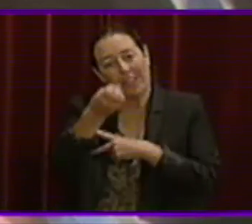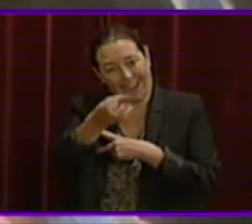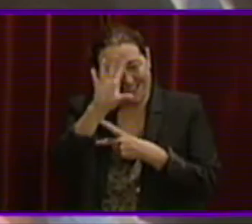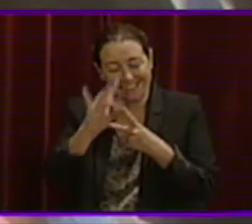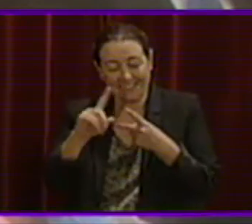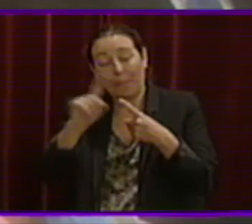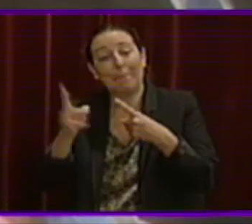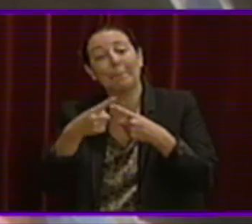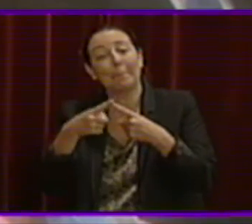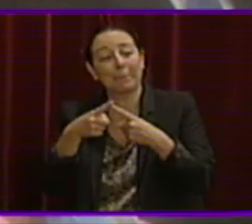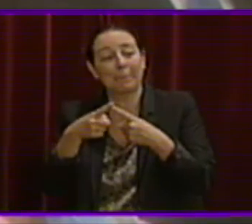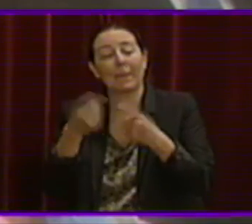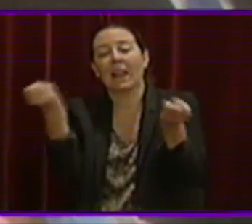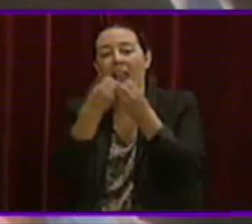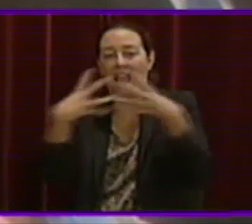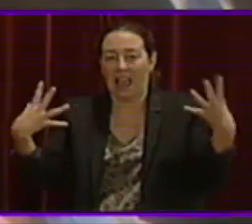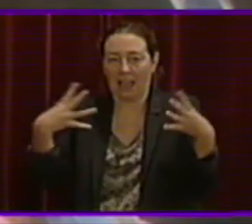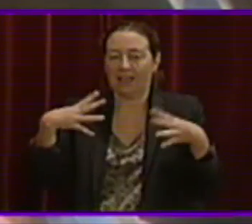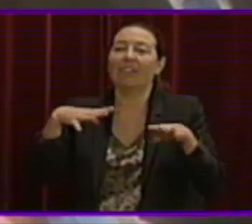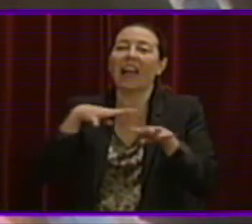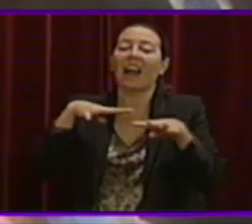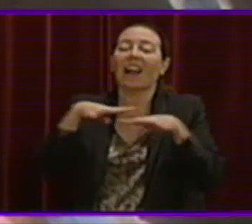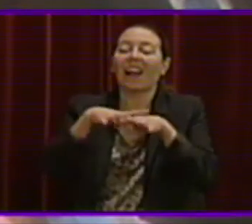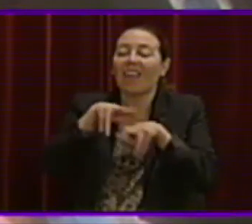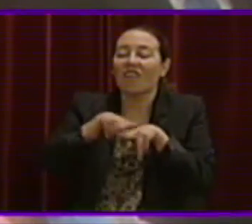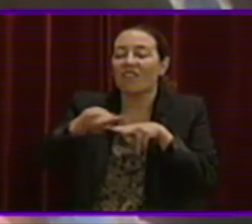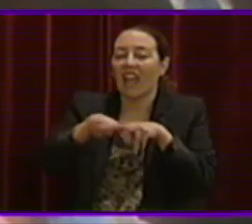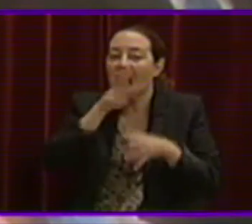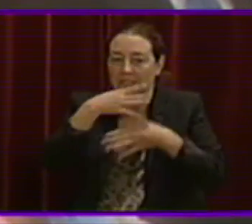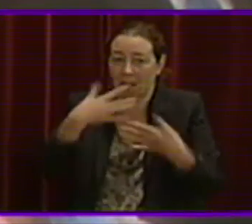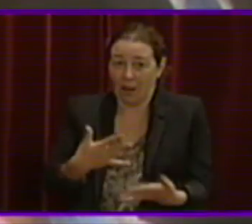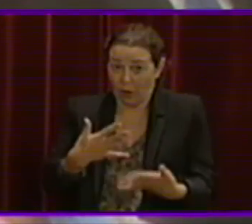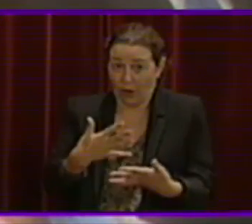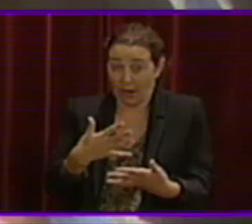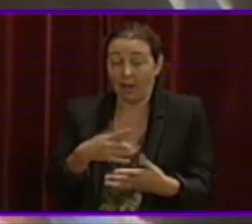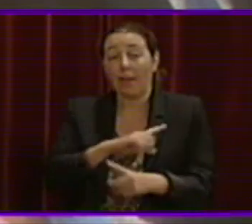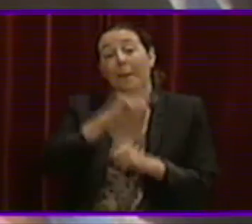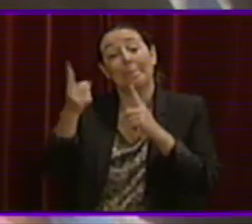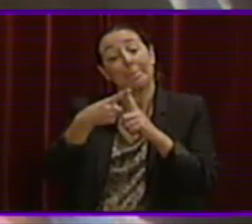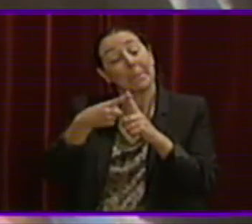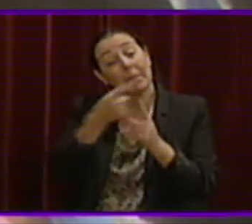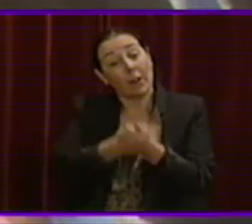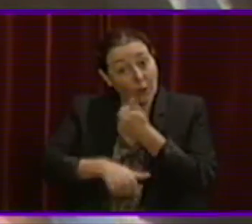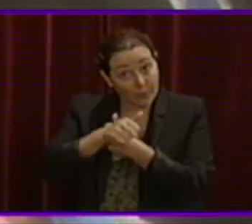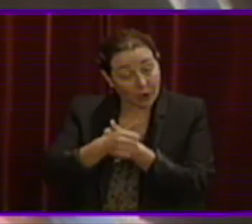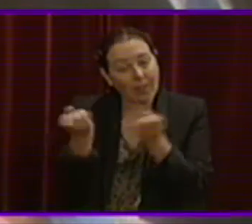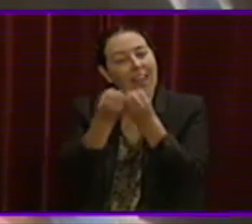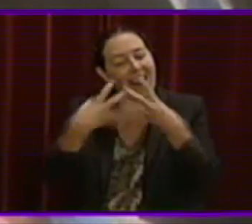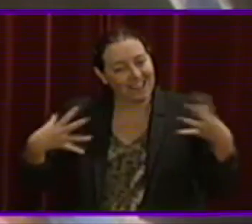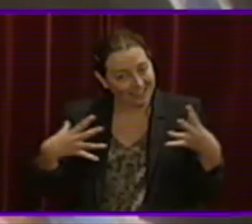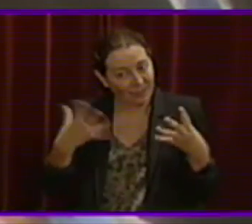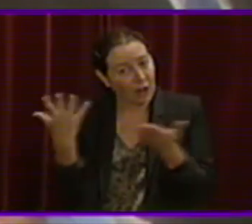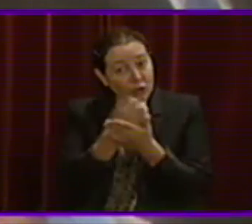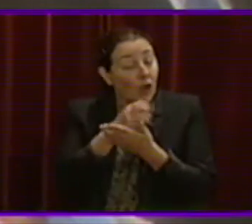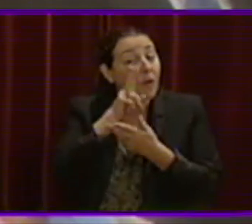i és electrificar tota la xarxa actual. Per tant, com a prioritat, en primer lloc, electrificar, després,